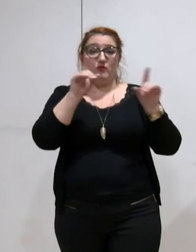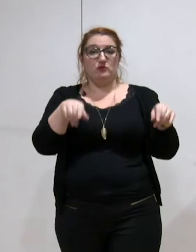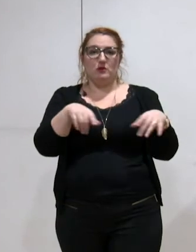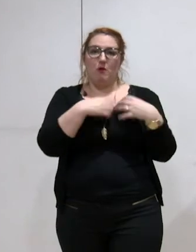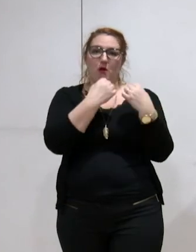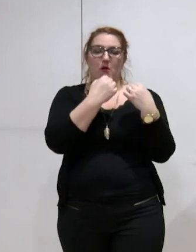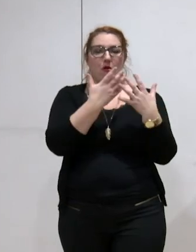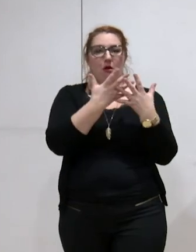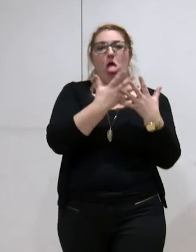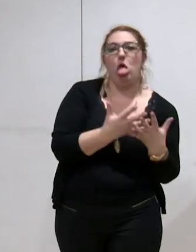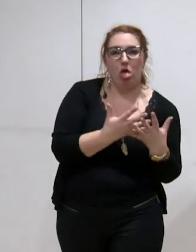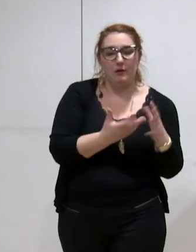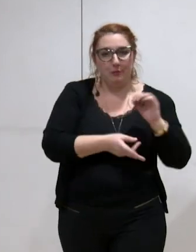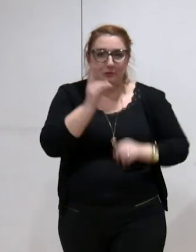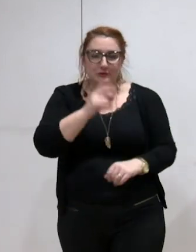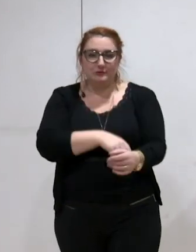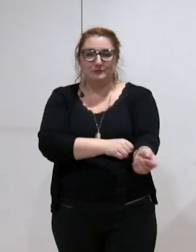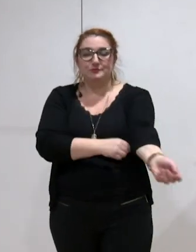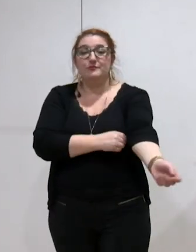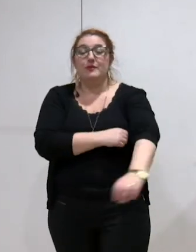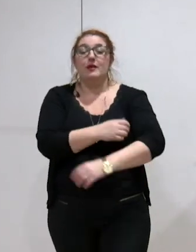Pour compenser cela,